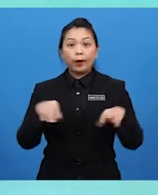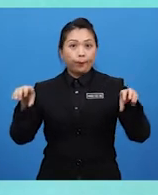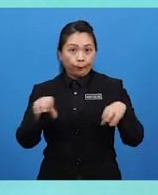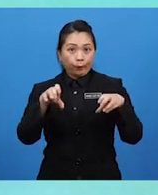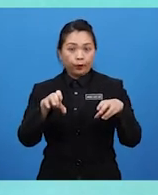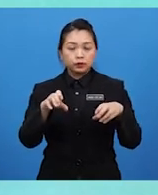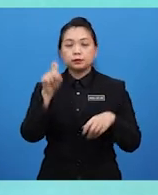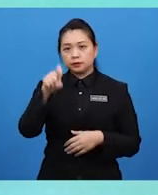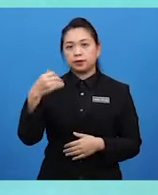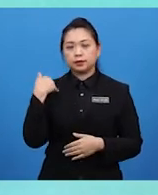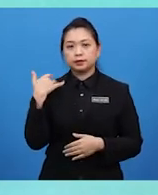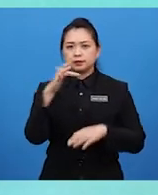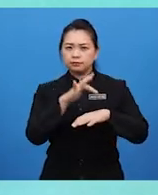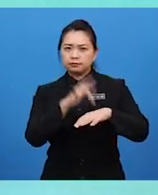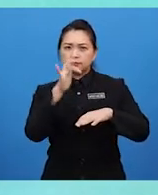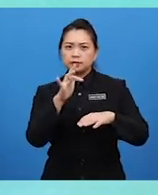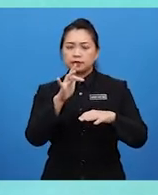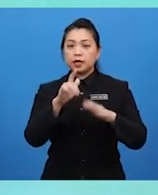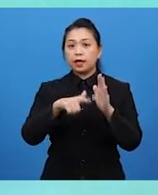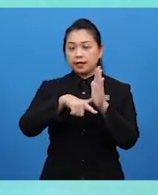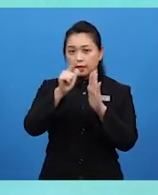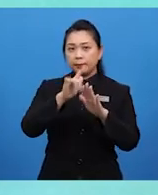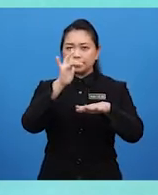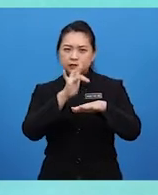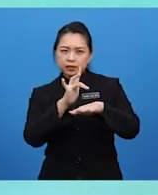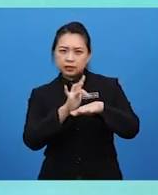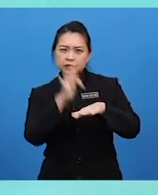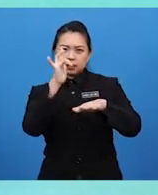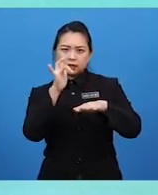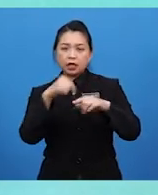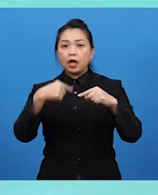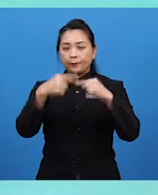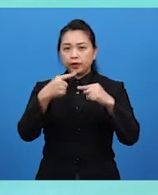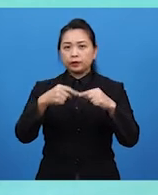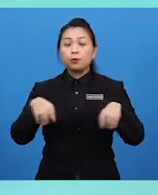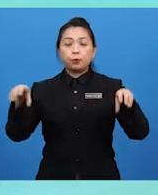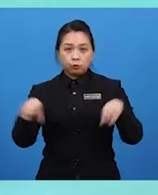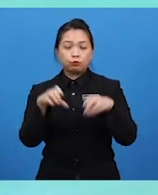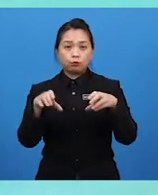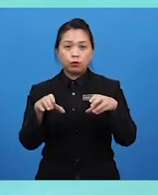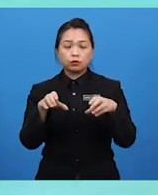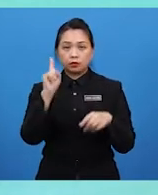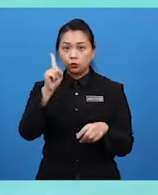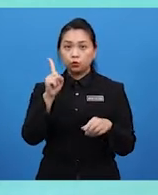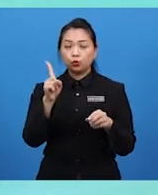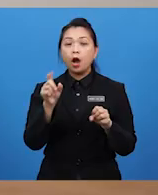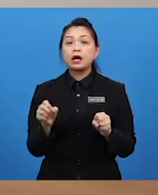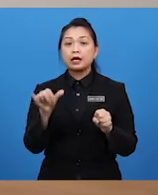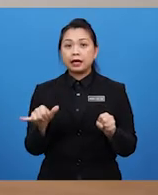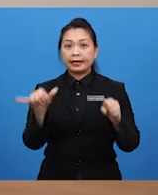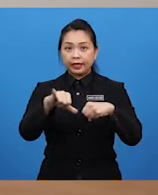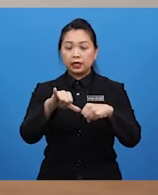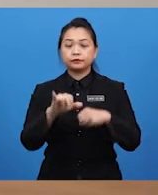sensitiviti akan lebih sensitif dan peka apabila melihat sesuatu karya.